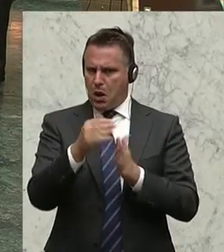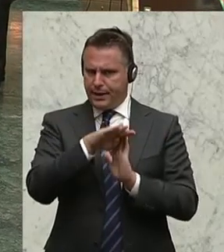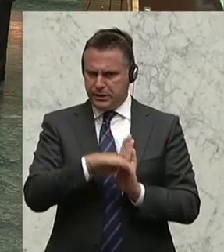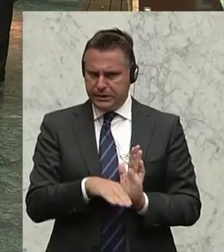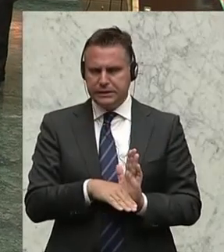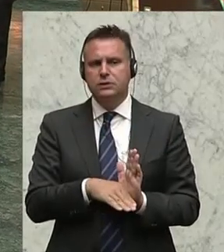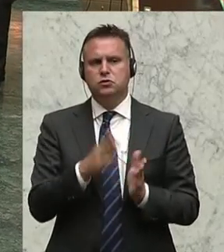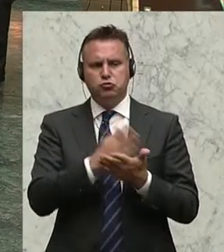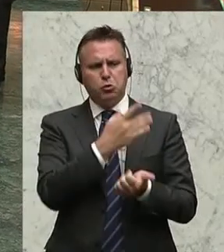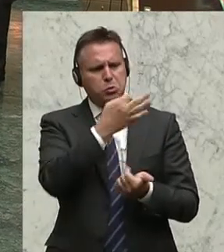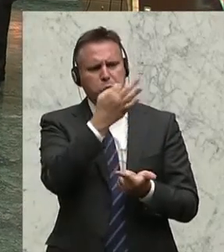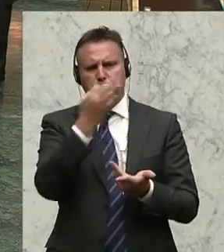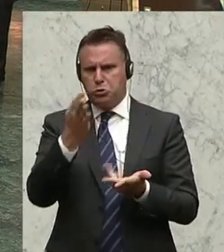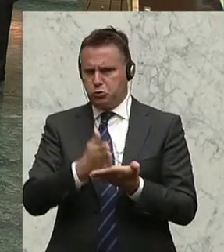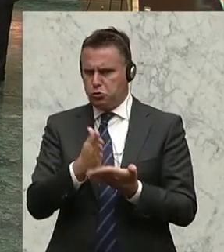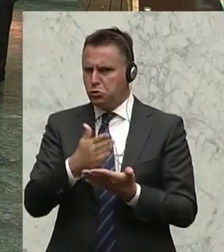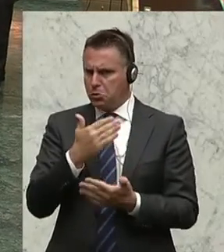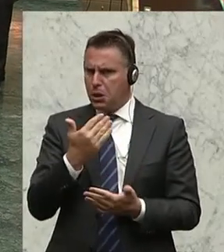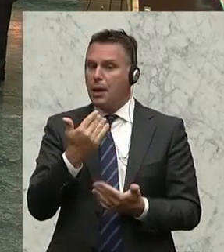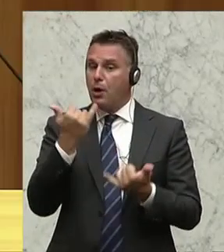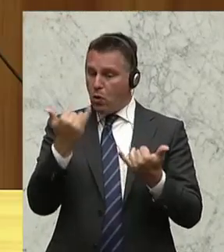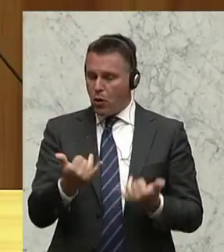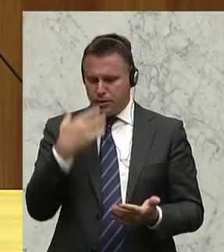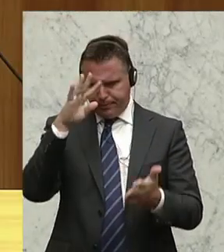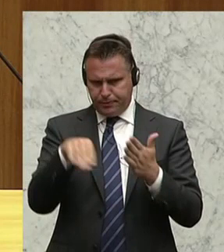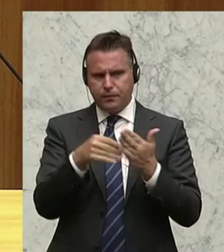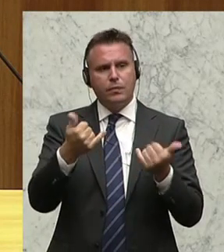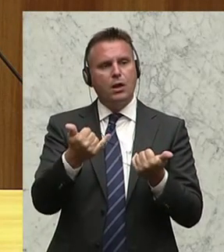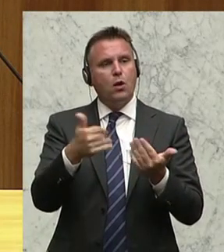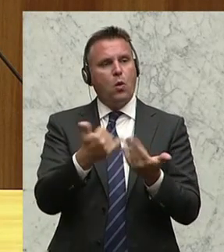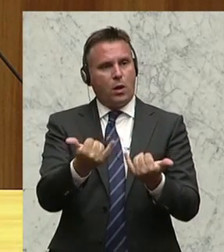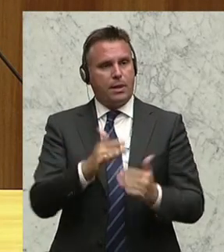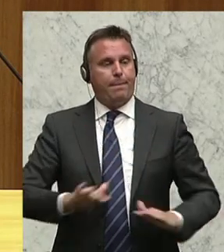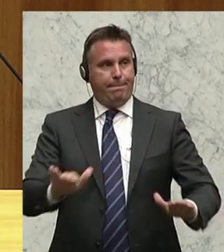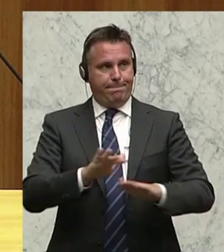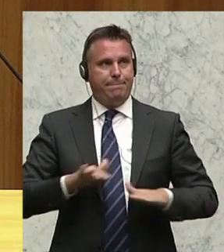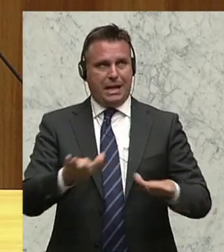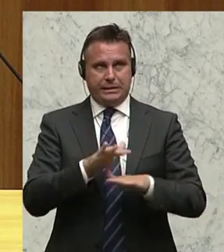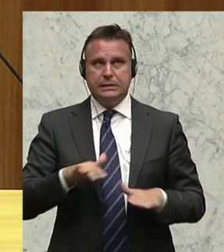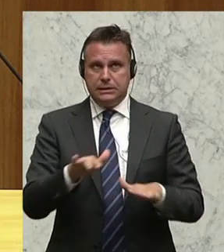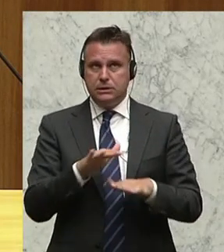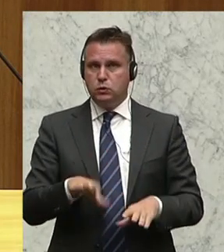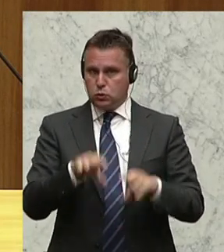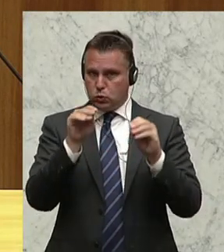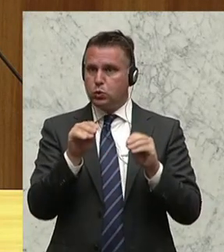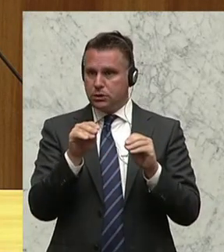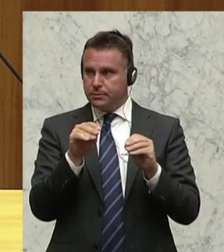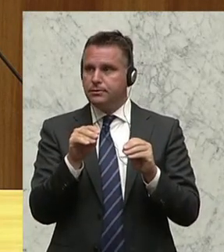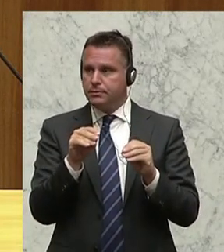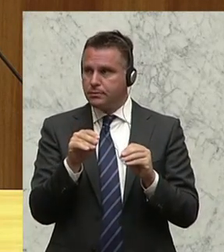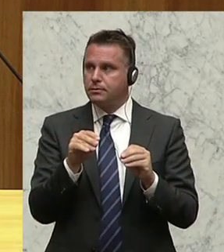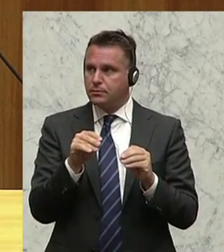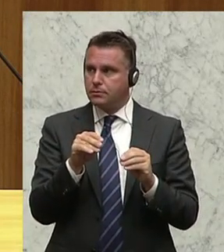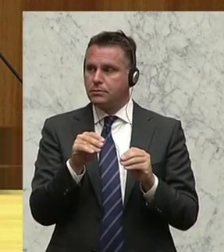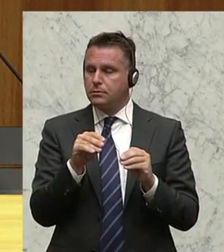Ich möchte nur auf eines hinweisen. Wenn wir heute die Grundlage schaffen, gehe ich davon aus, und ich bin mir sogar ganz sicher, dass